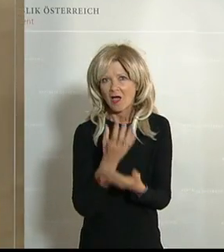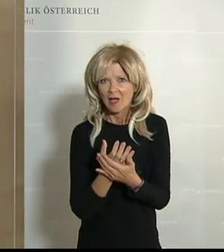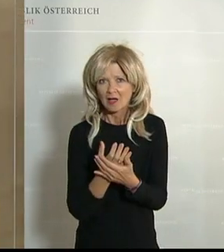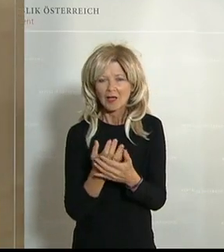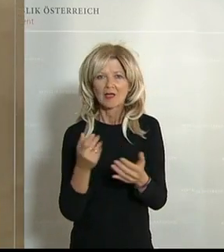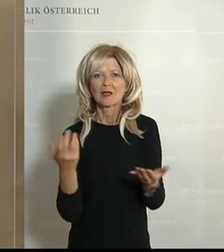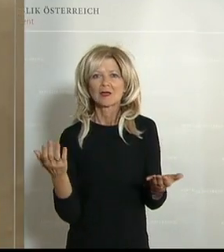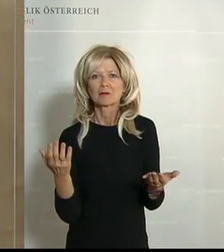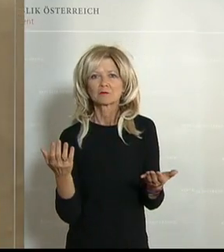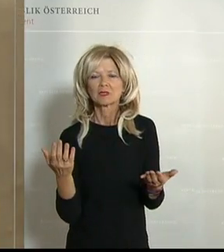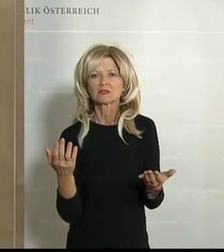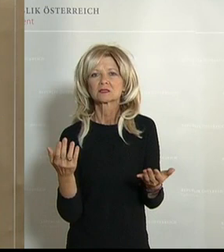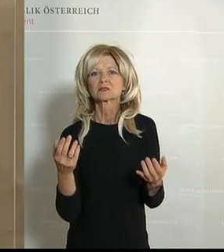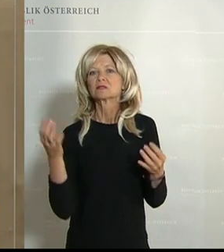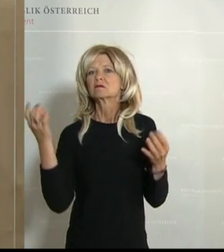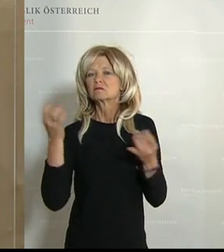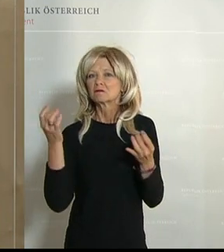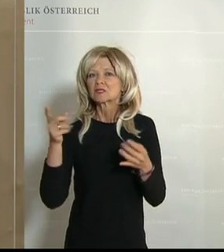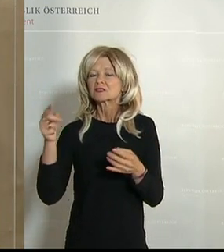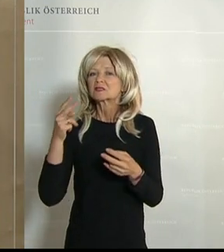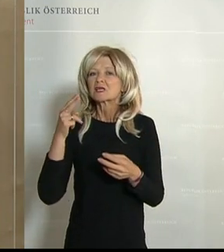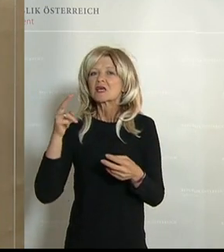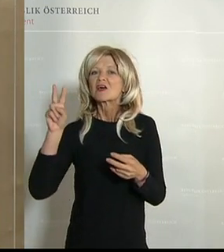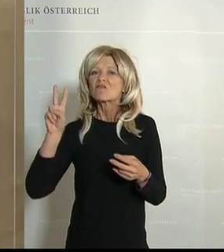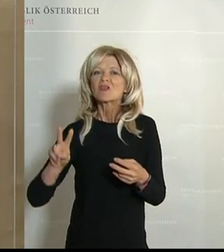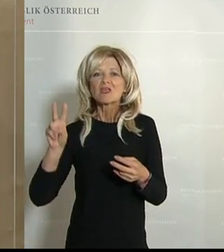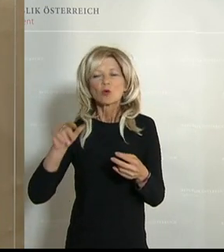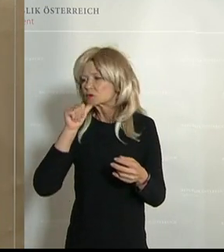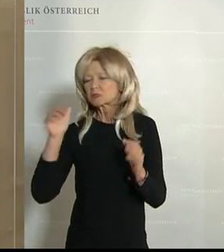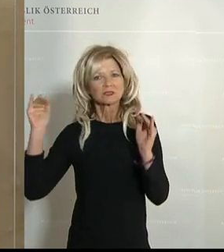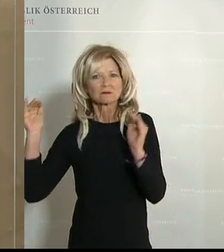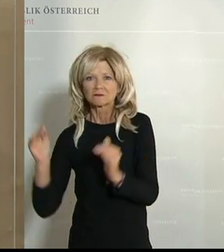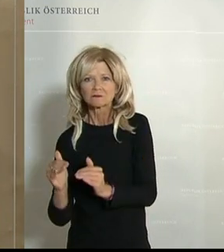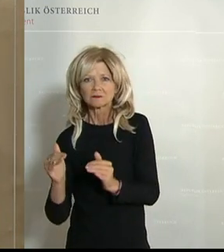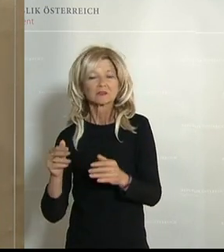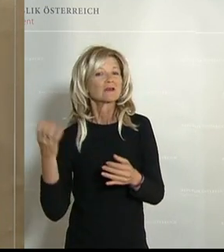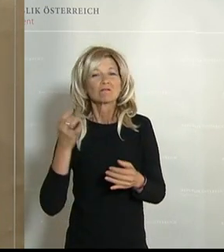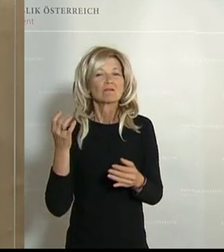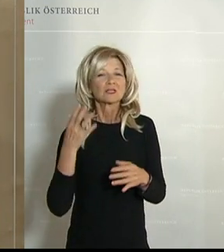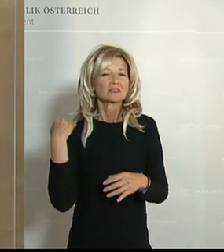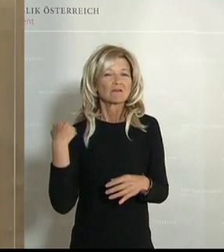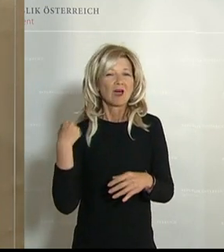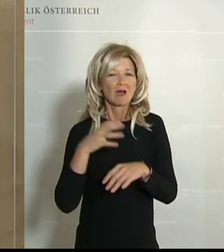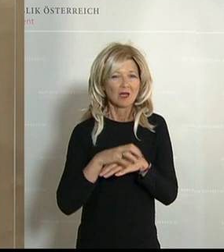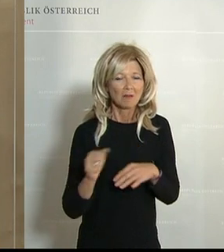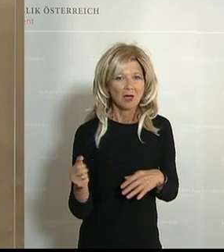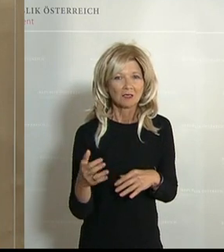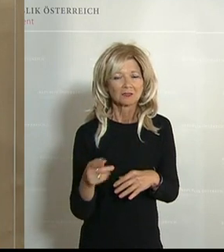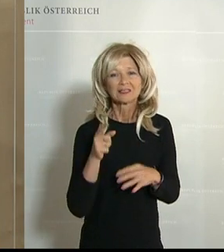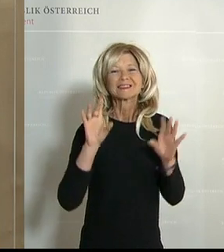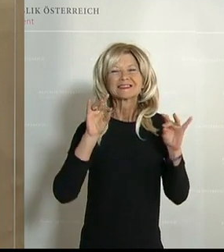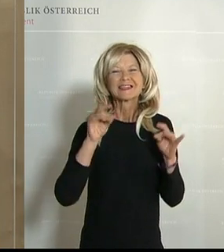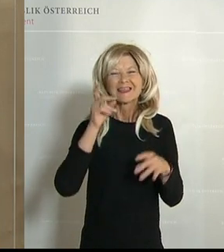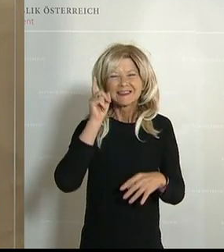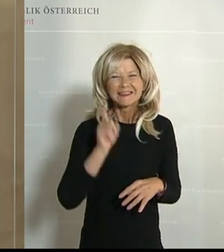Viruseindämmung geführt. Sie haben dazu geführt, und das haben wir auch gehört, dass zehntausende Urlauber von einer